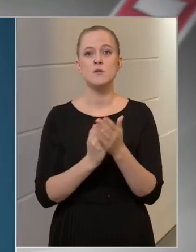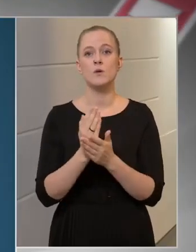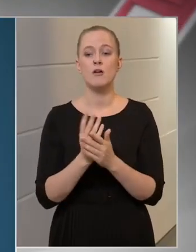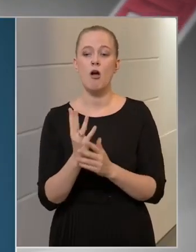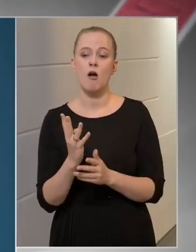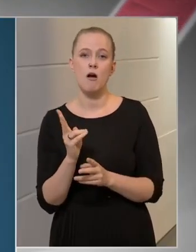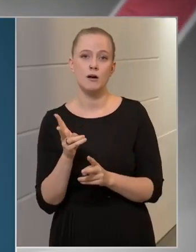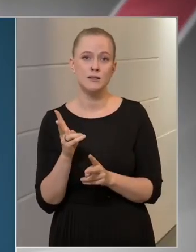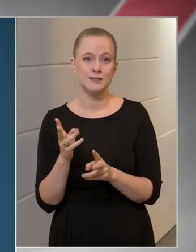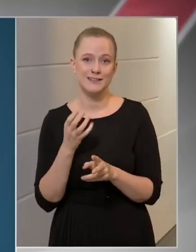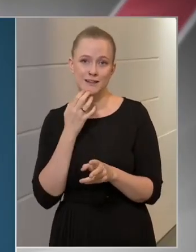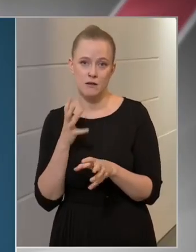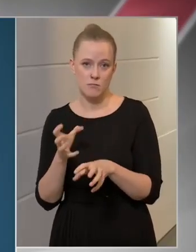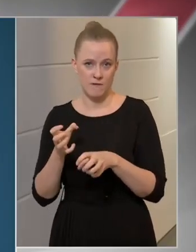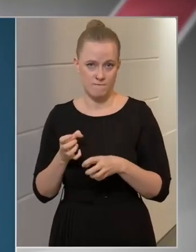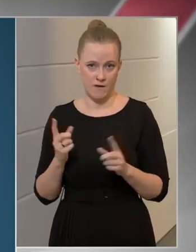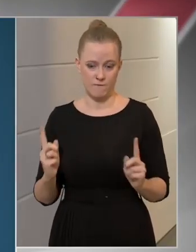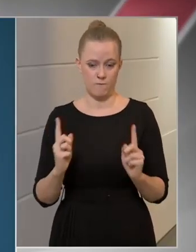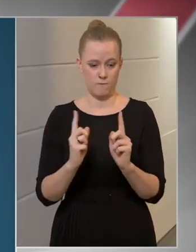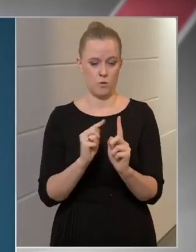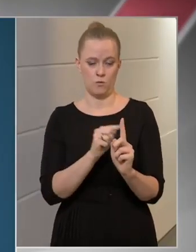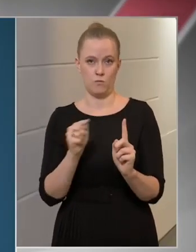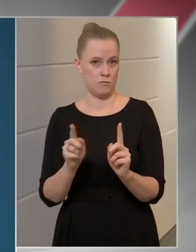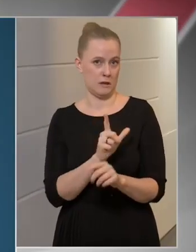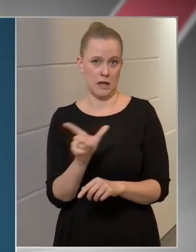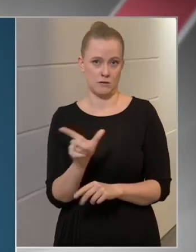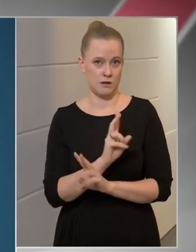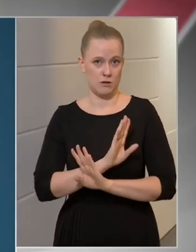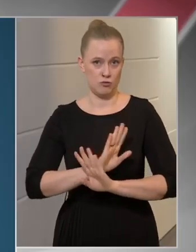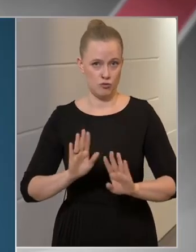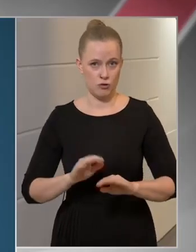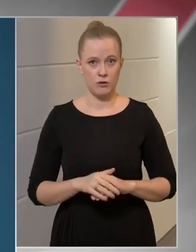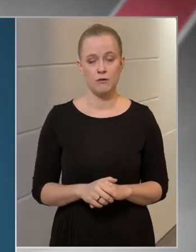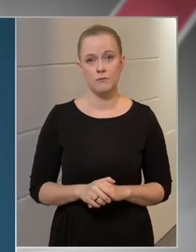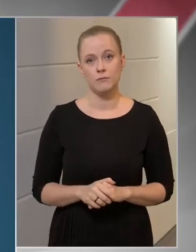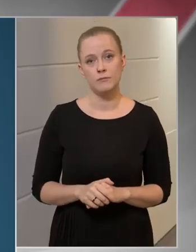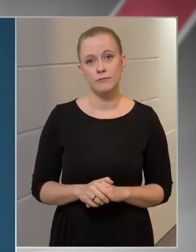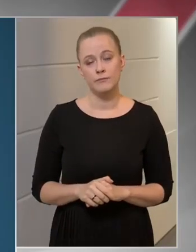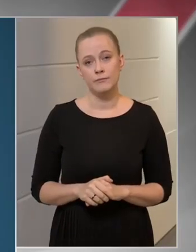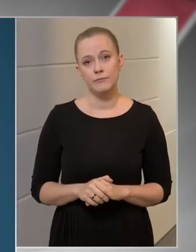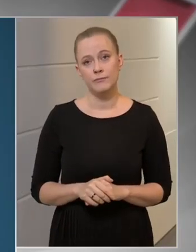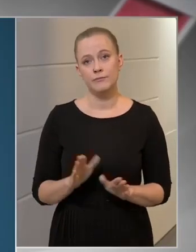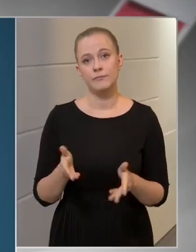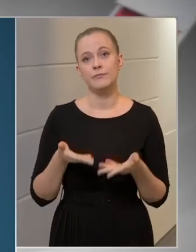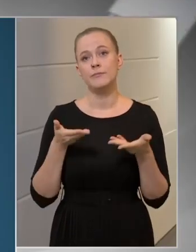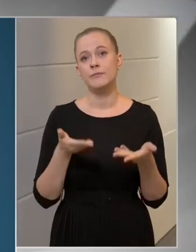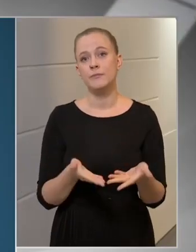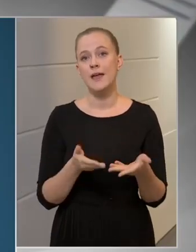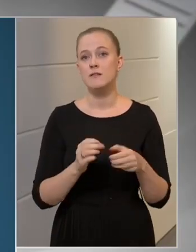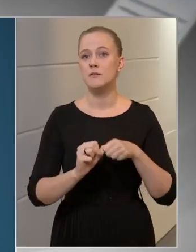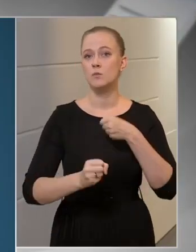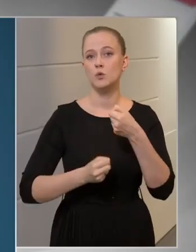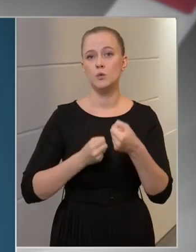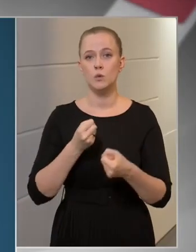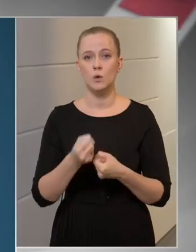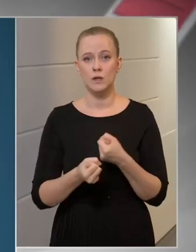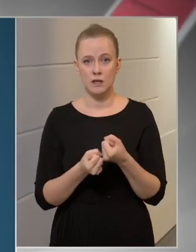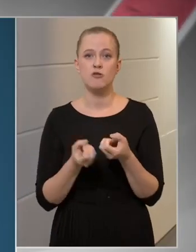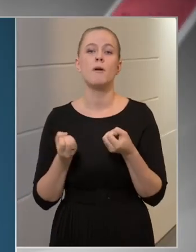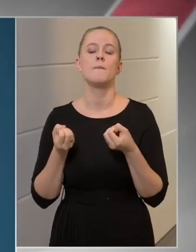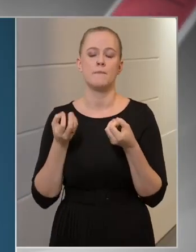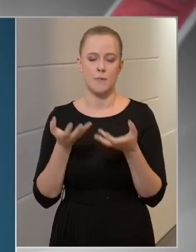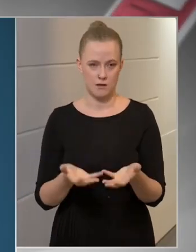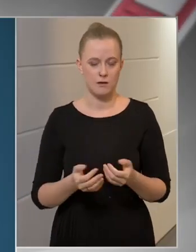igénybevevő van jelen ezekben a helységekben. Tehát ezeknek a működése megengedett.